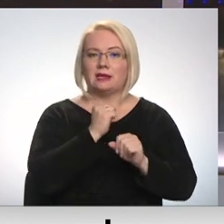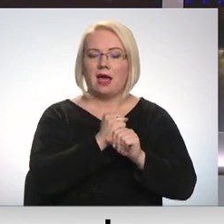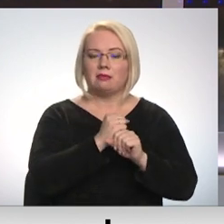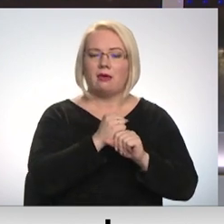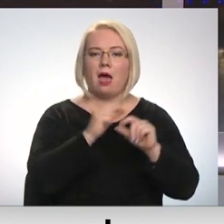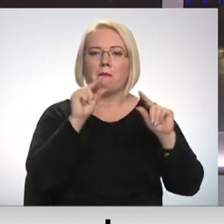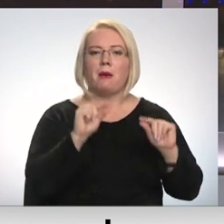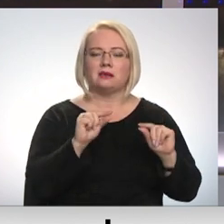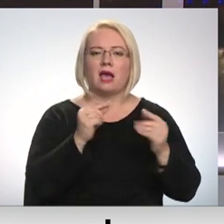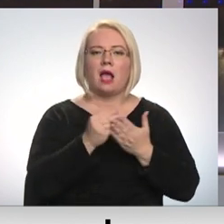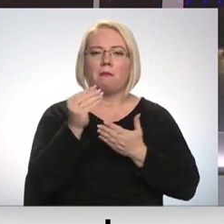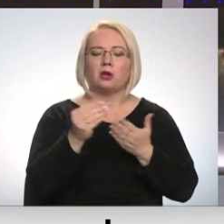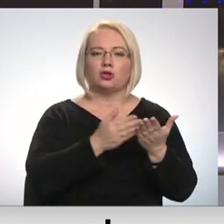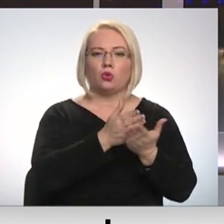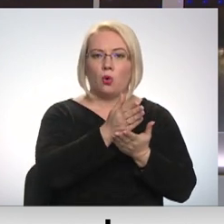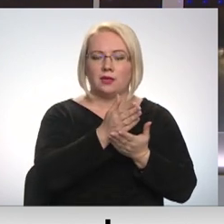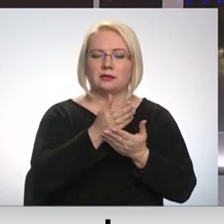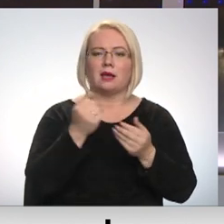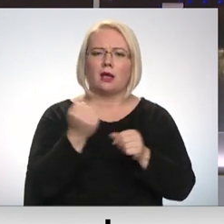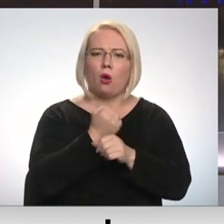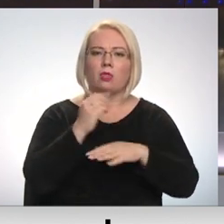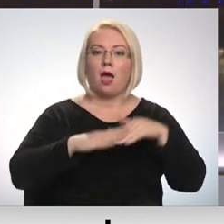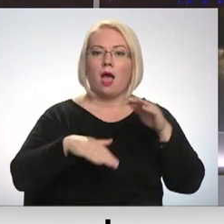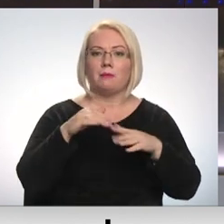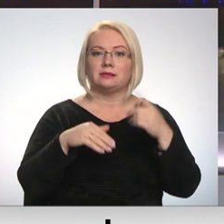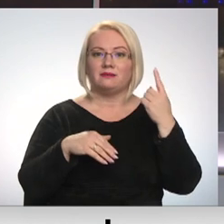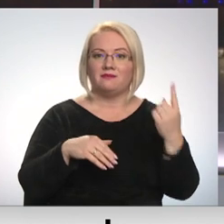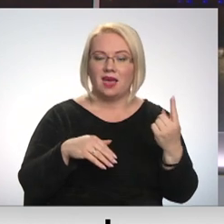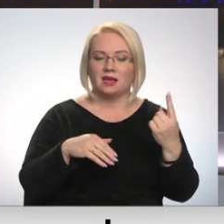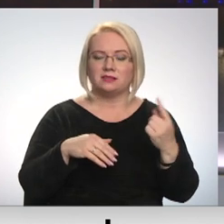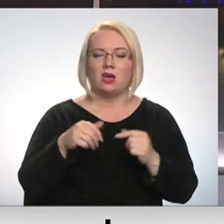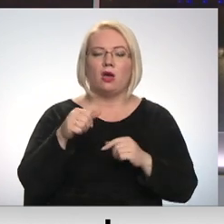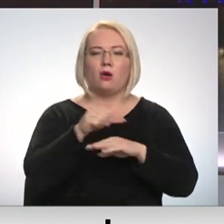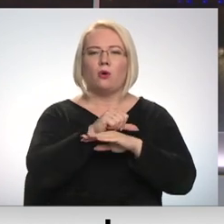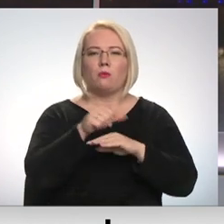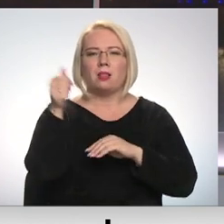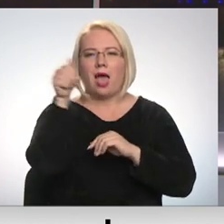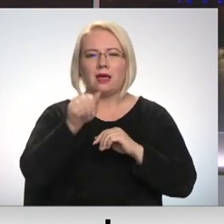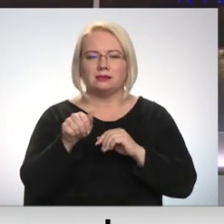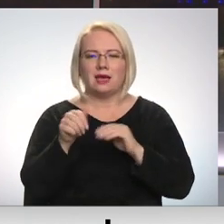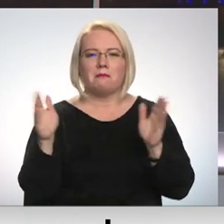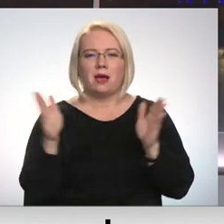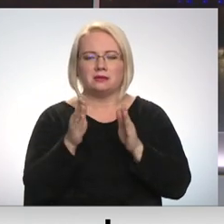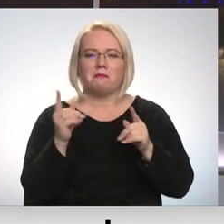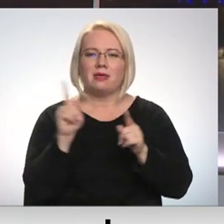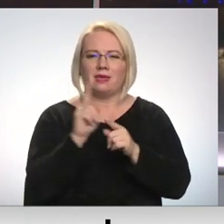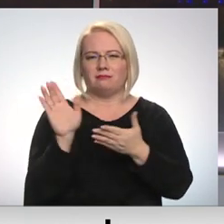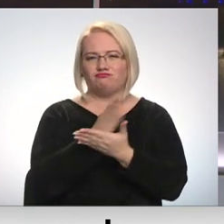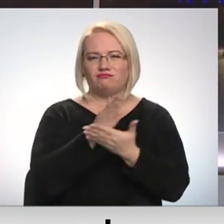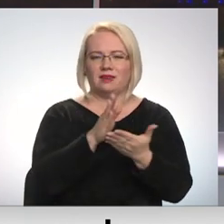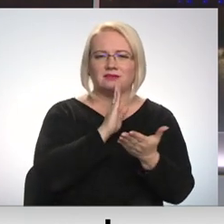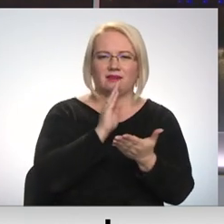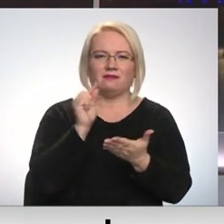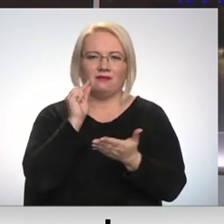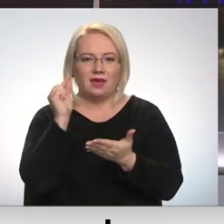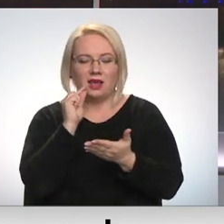apmaksātās nozareis. Taču, pat ja amats ir viens, plaisi ir mazāka, tomēr vēl ar viens saglabājis. Darba tīriku